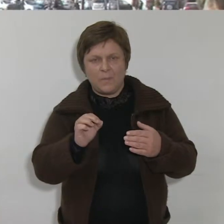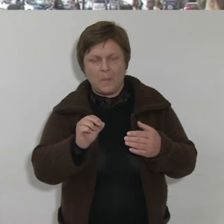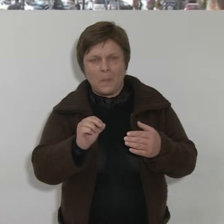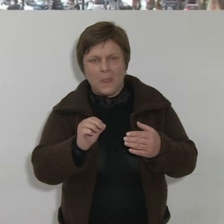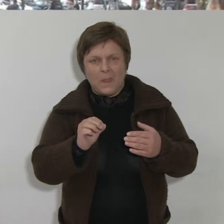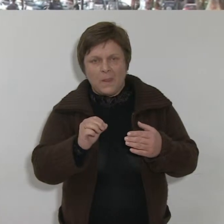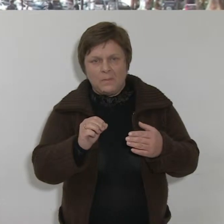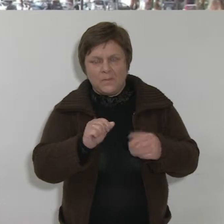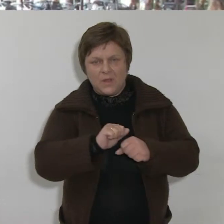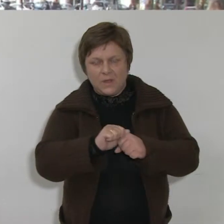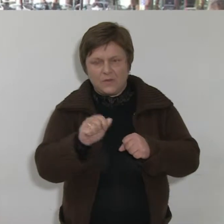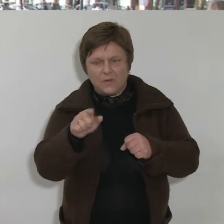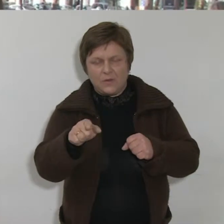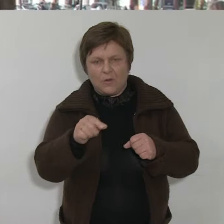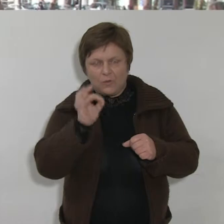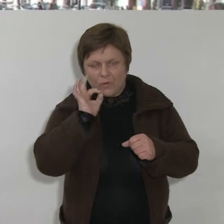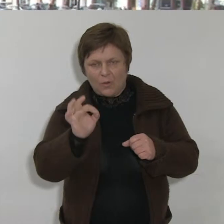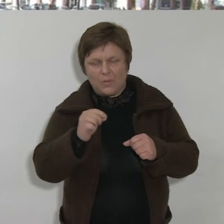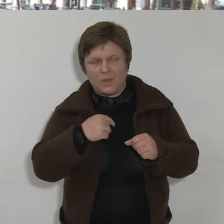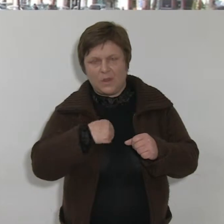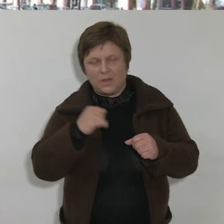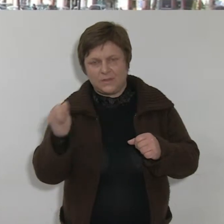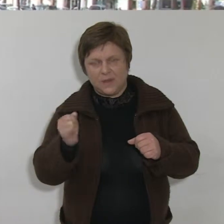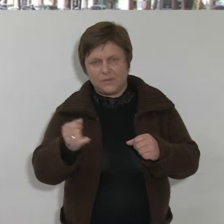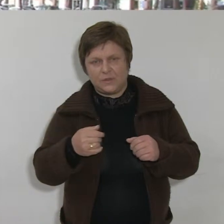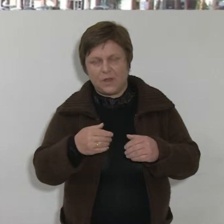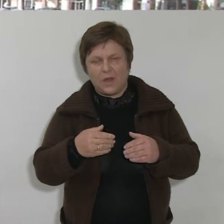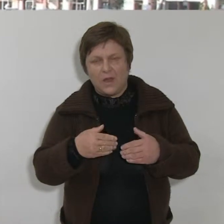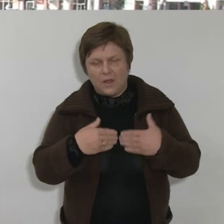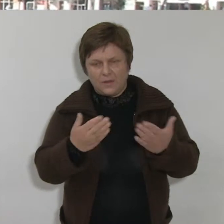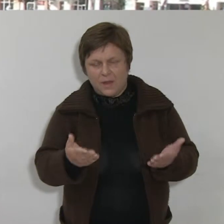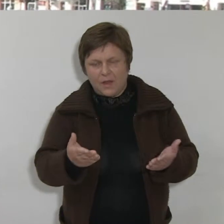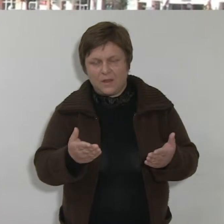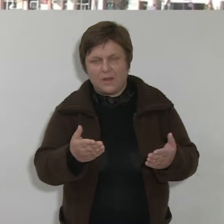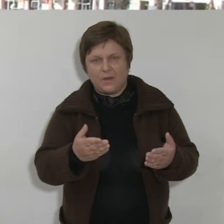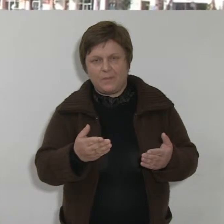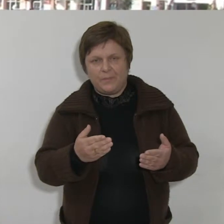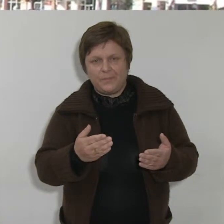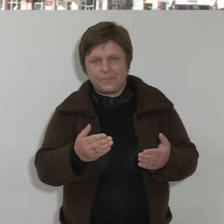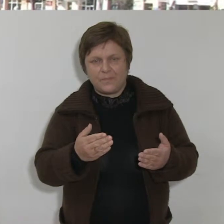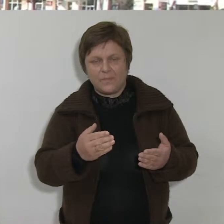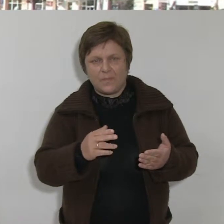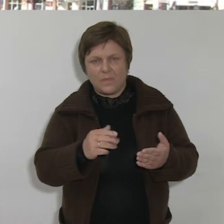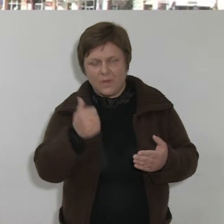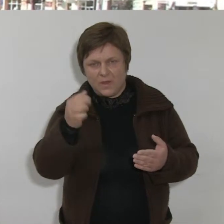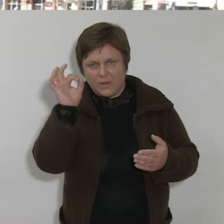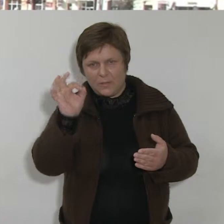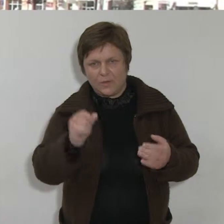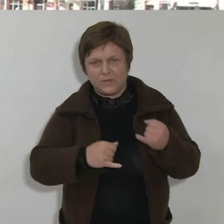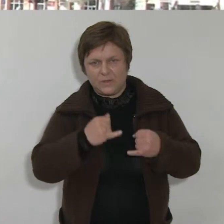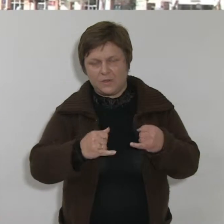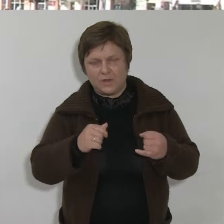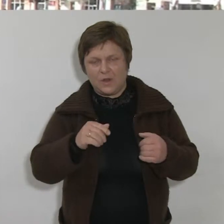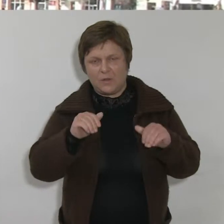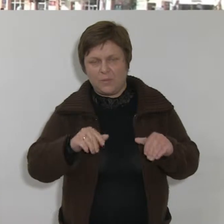zwykle na kogoś. No zawsze to coś, jeżeli w ogóle można coś zrobić, to jest dobre, no jak